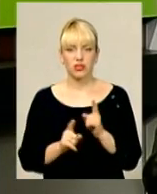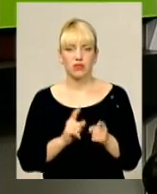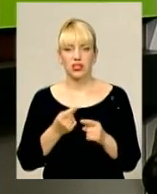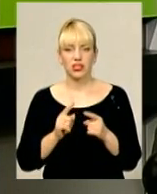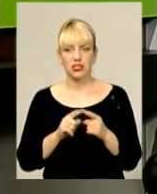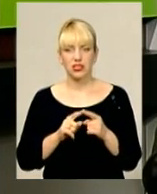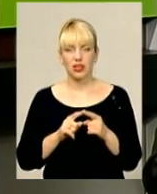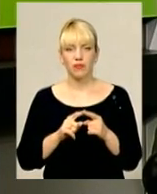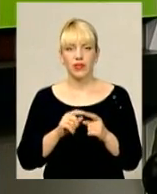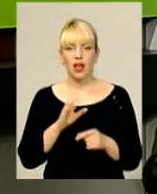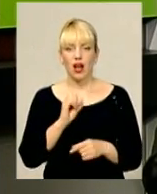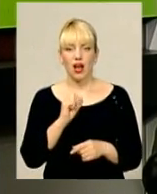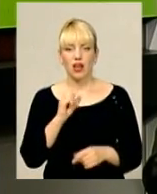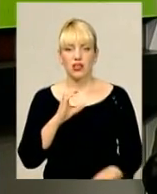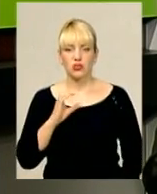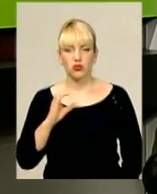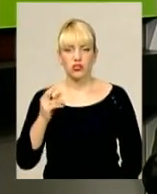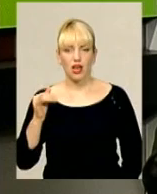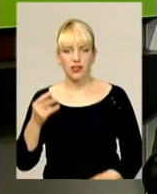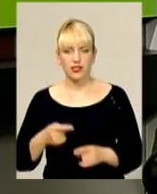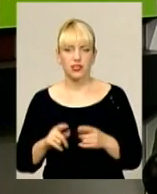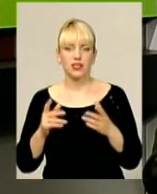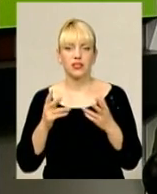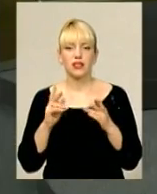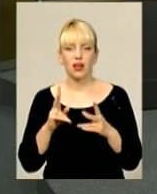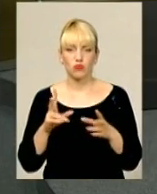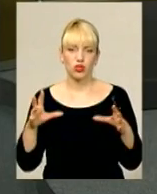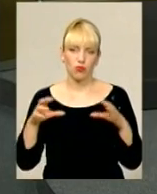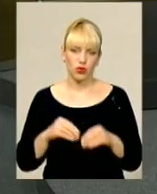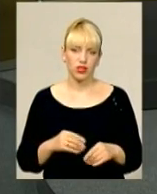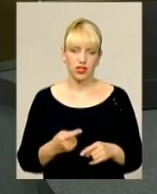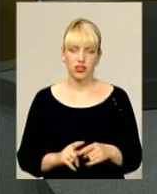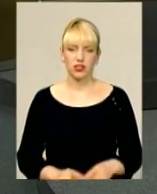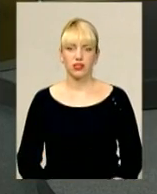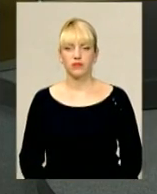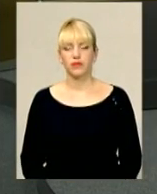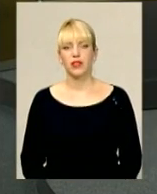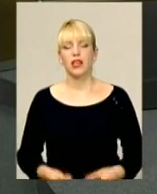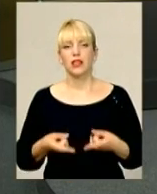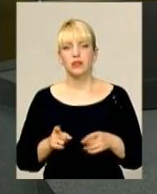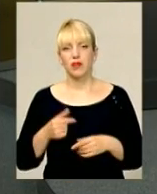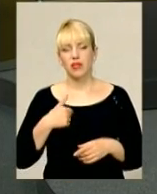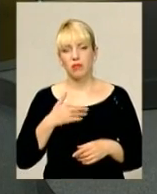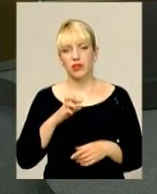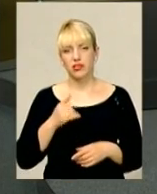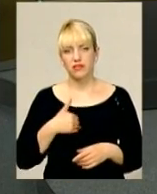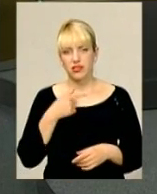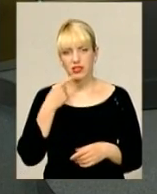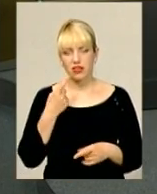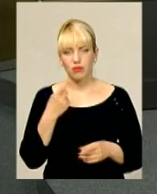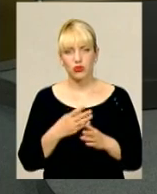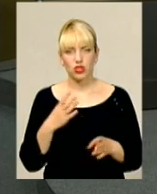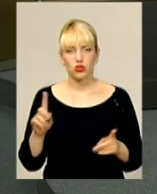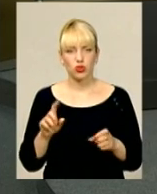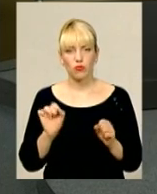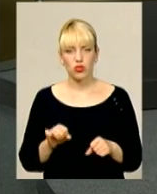ці асоціації, розширити, чи взагалі, можливо, поєднати їх? Ну, насправді, я хотів би сказати в першу чергу, що,